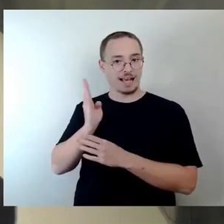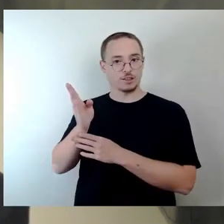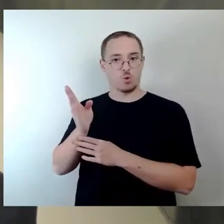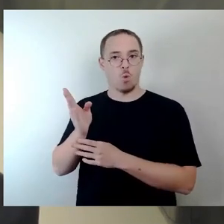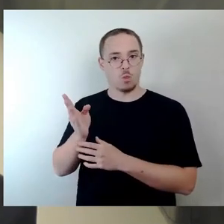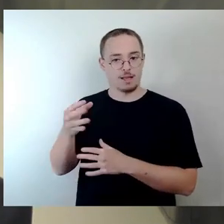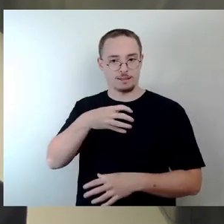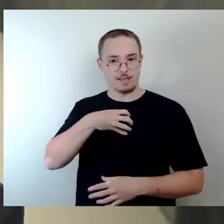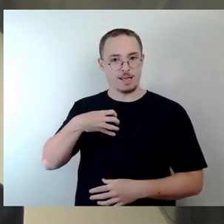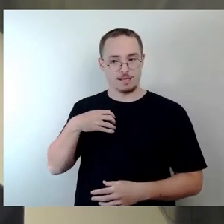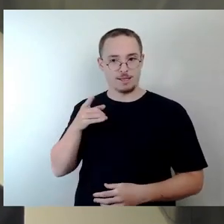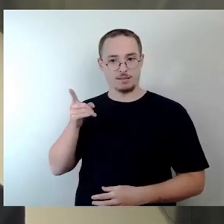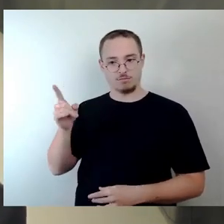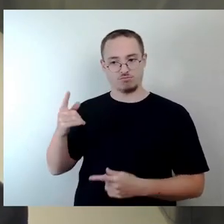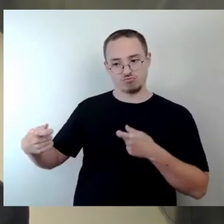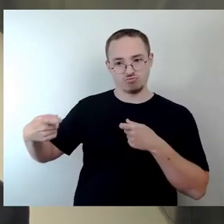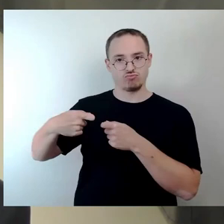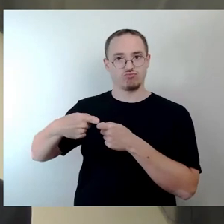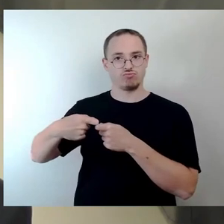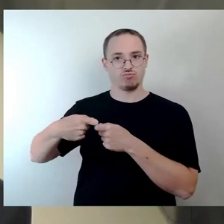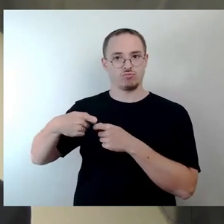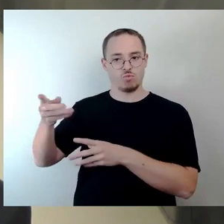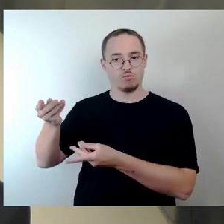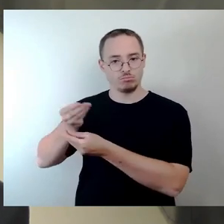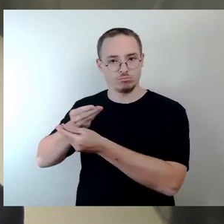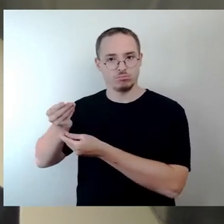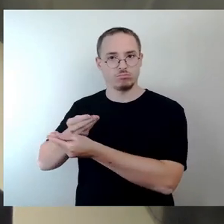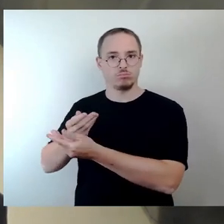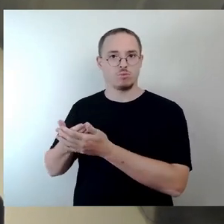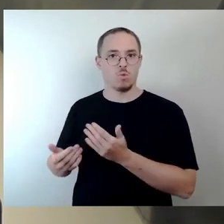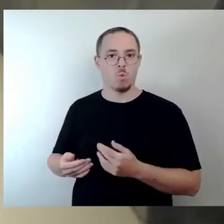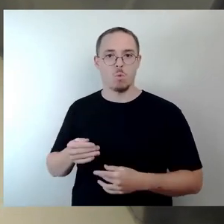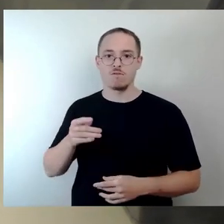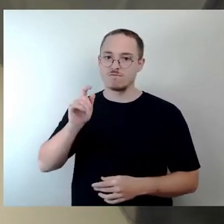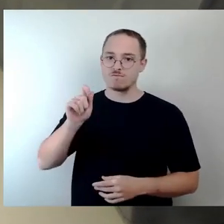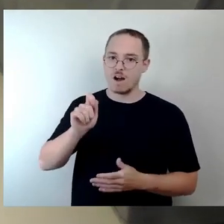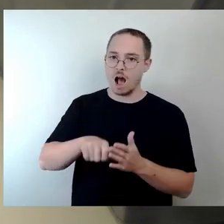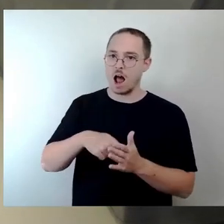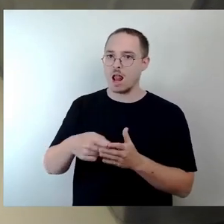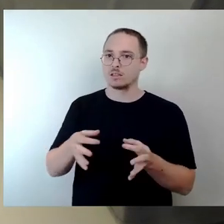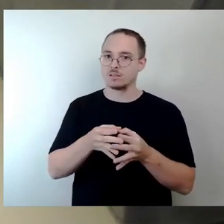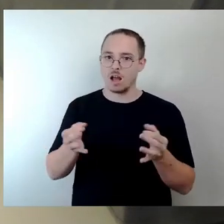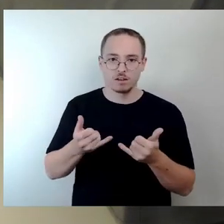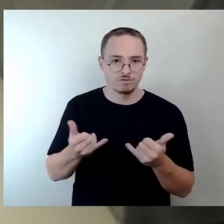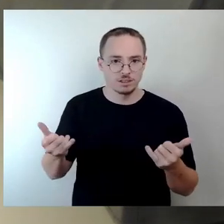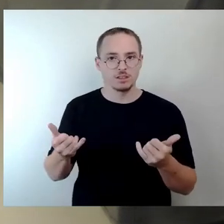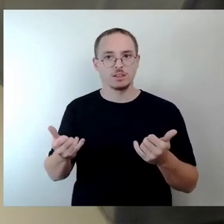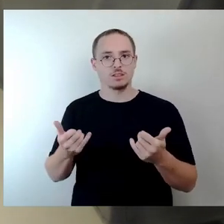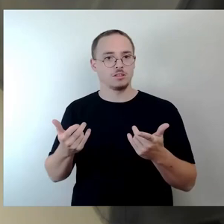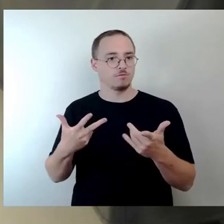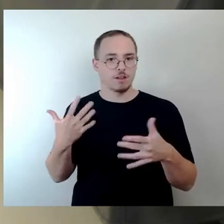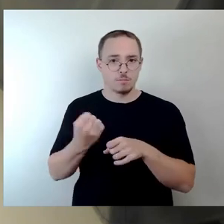Informationen bezüglich des Wahlkampfs wie auch der Wahldurchführung. Die Polizei Sachsen ist ja entsprechend zuständig